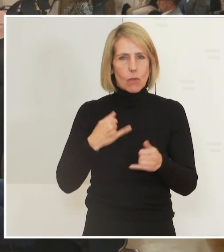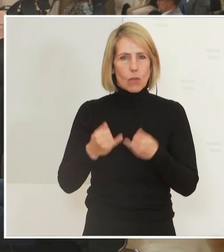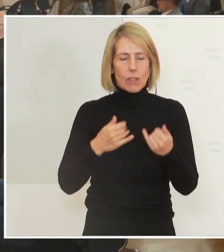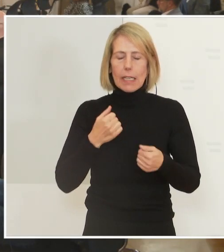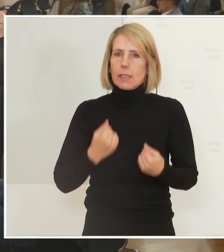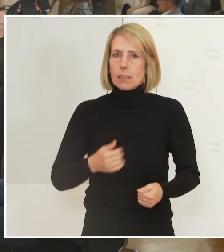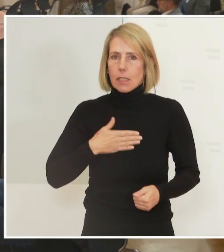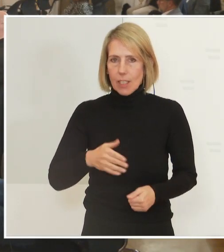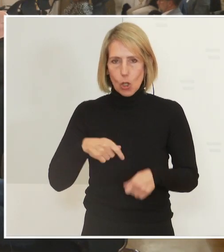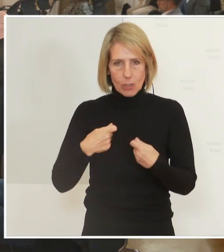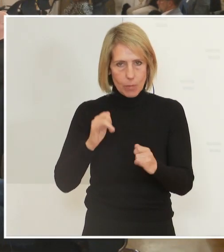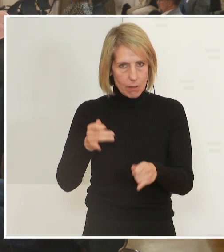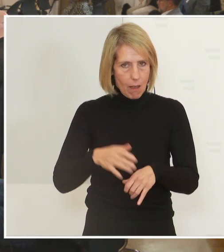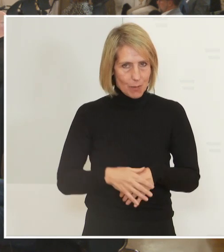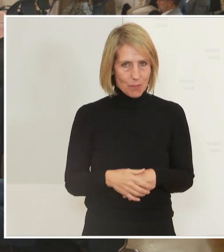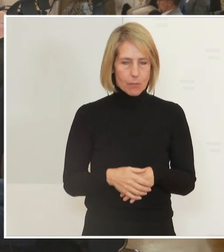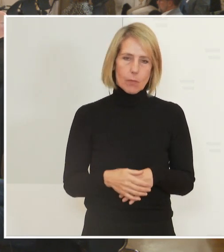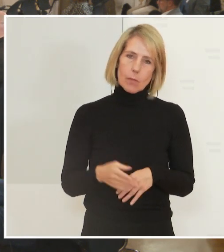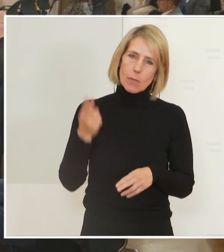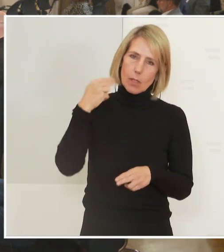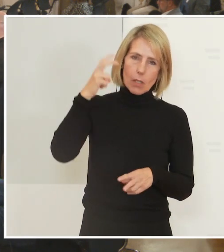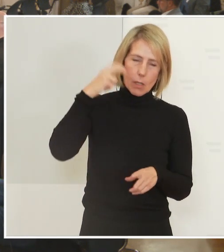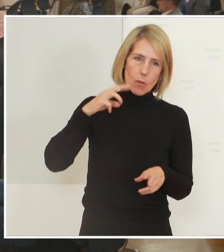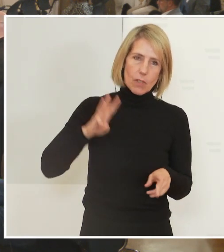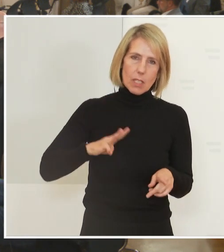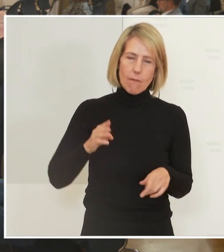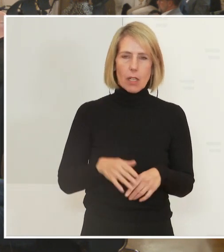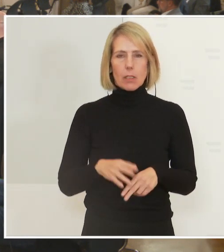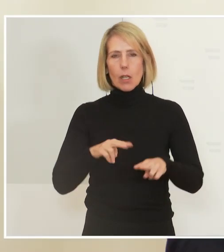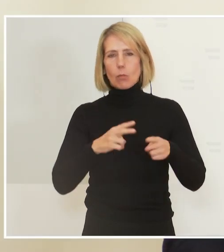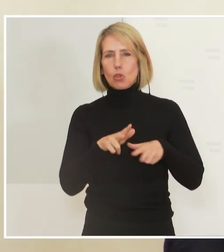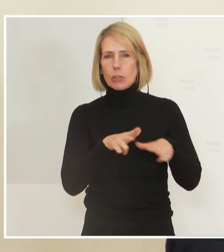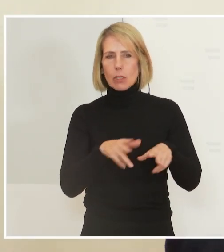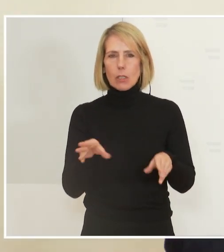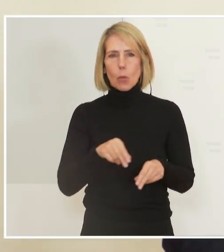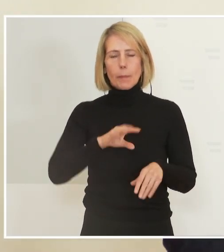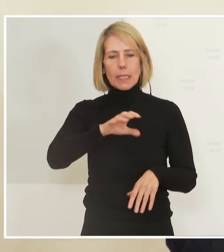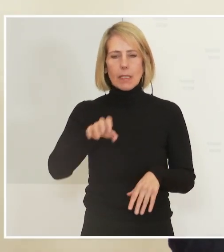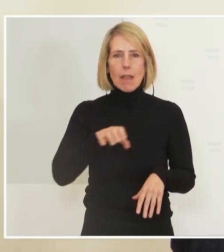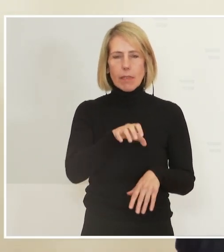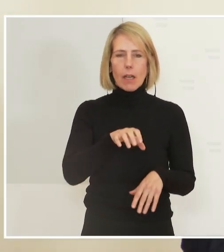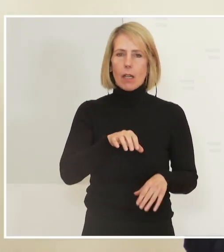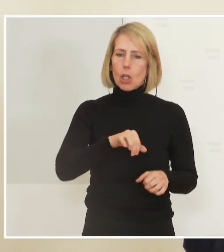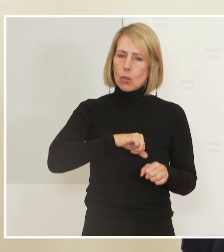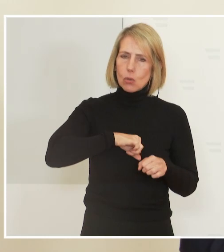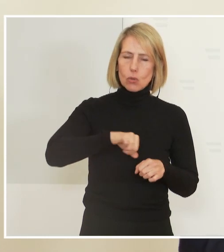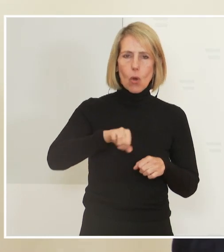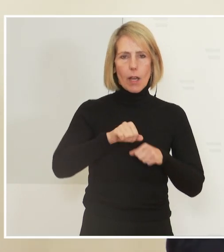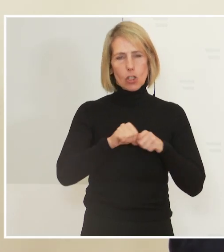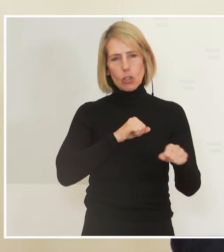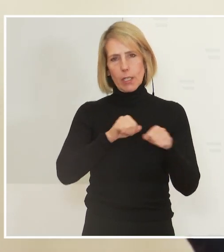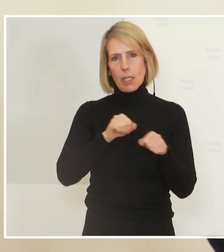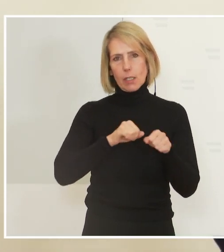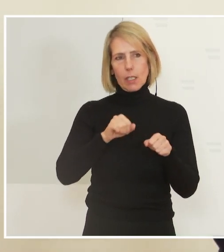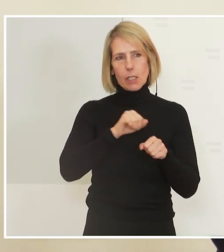Ich denke, dass die Bundesregierung gemeinsam mit den Ländern so frühzeitig auf diese veränderte Situation und den starken